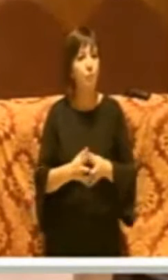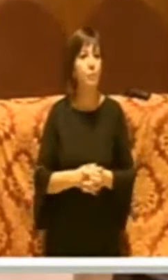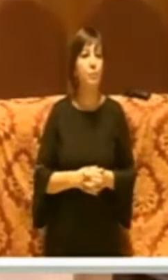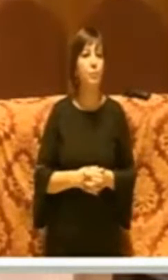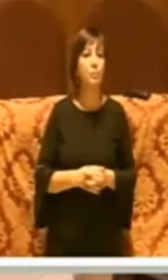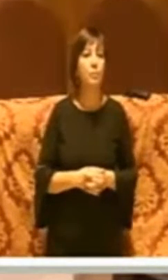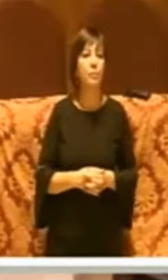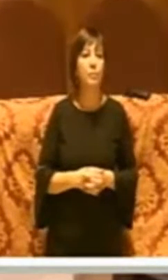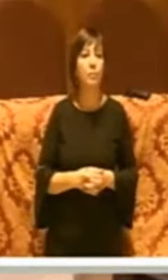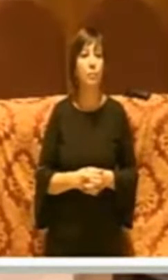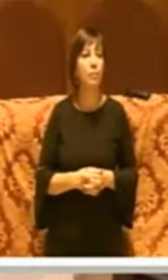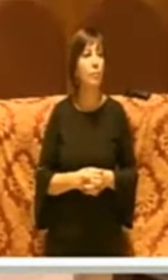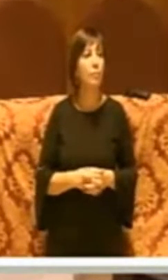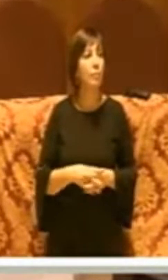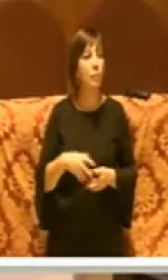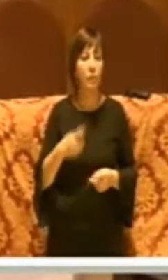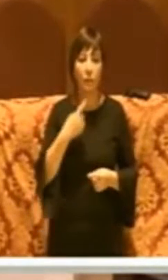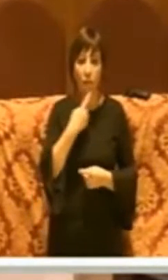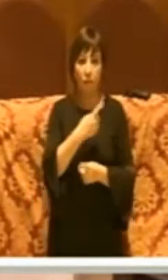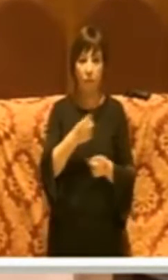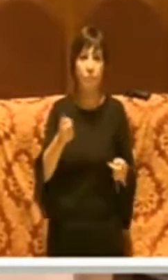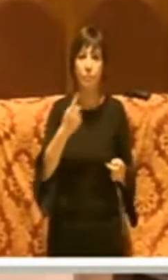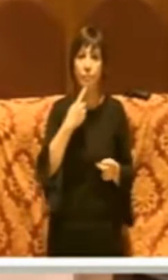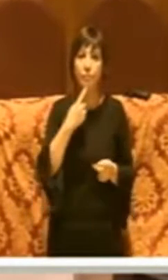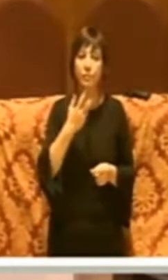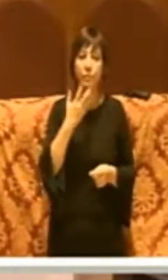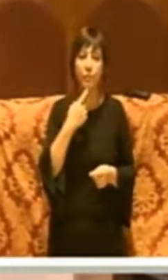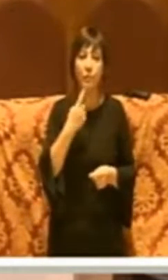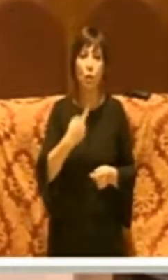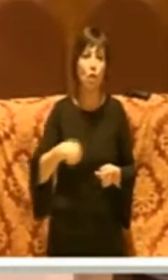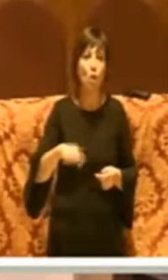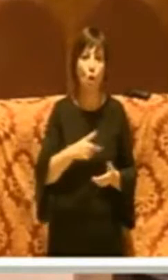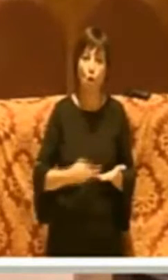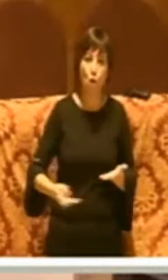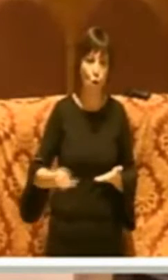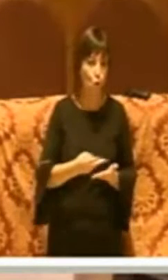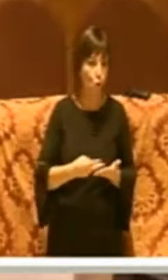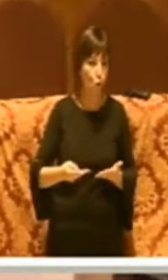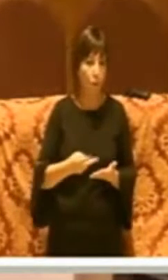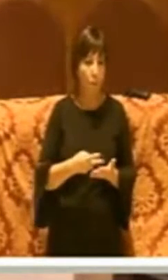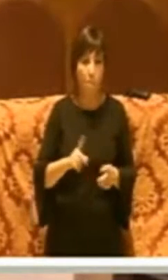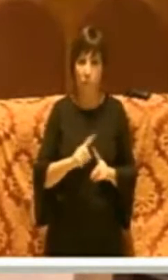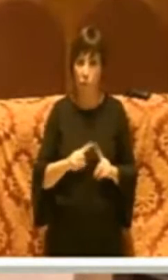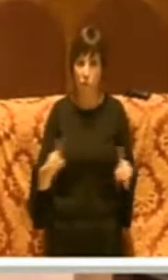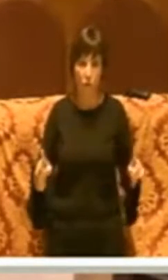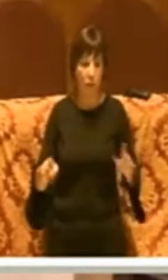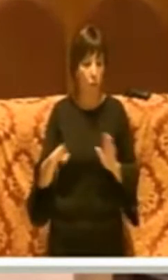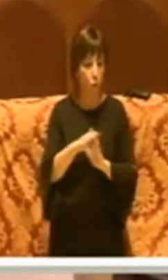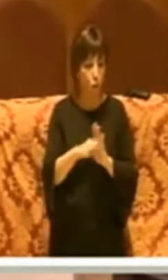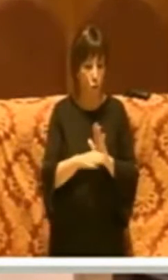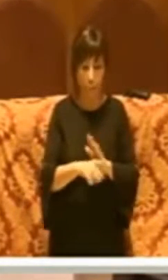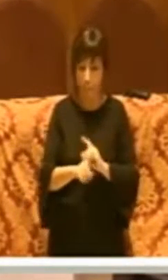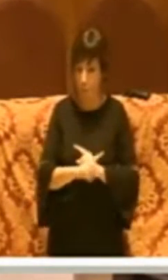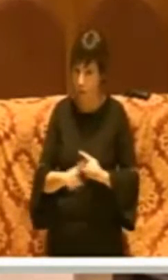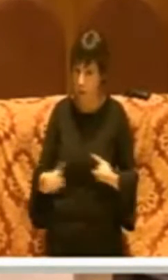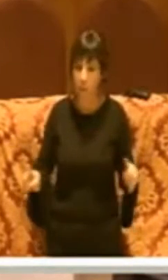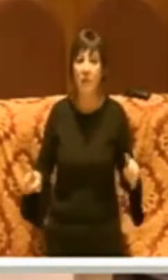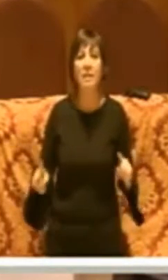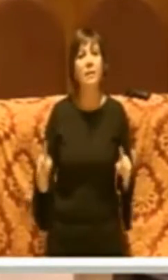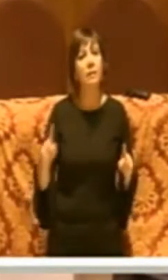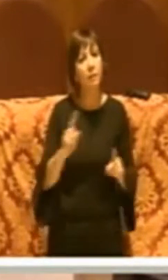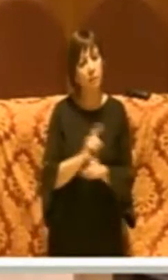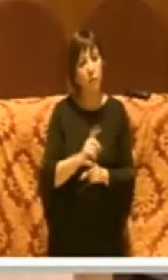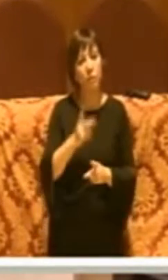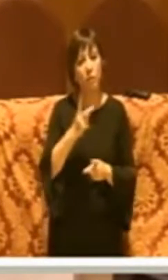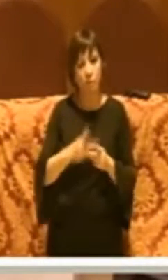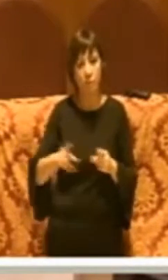Inoltre voglio far presente a chi dice che noi non progettiamo, che non programmiamo, che di farsi invece un